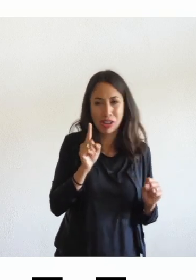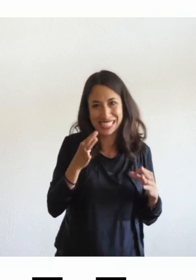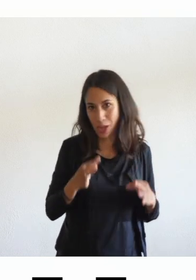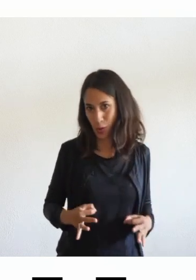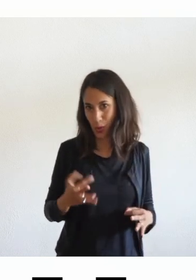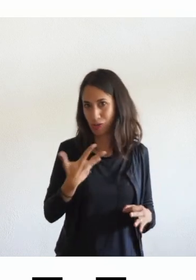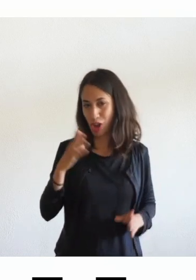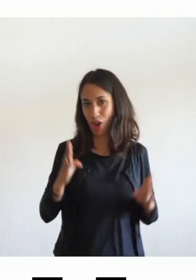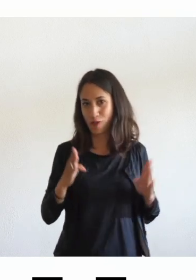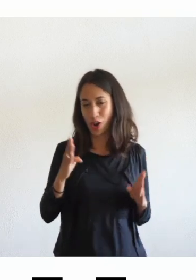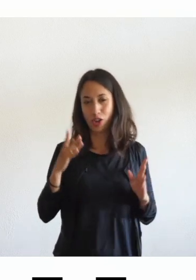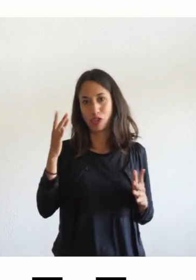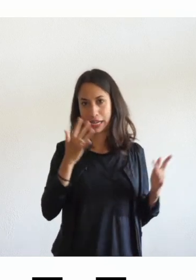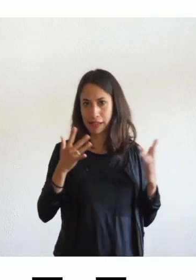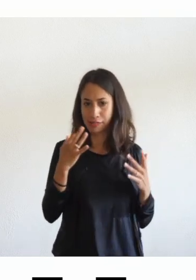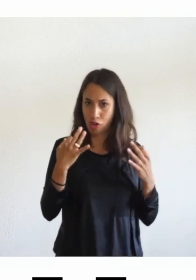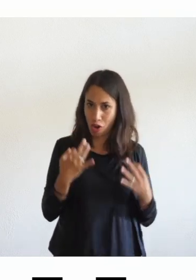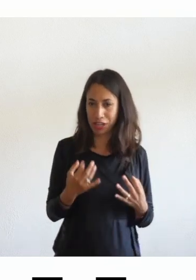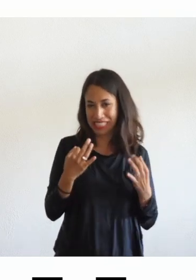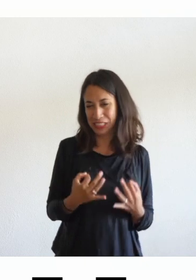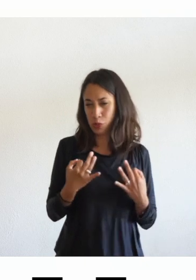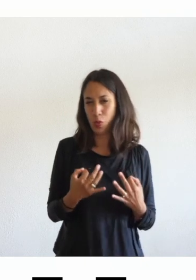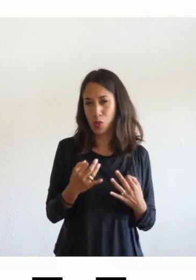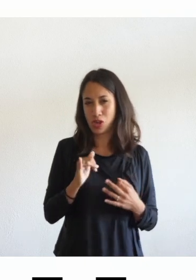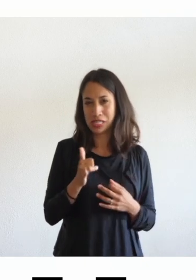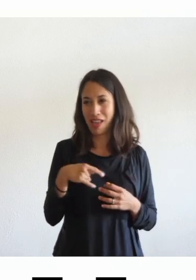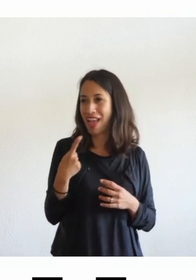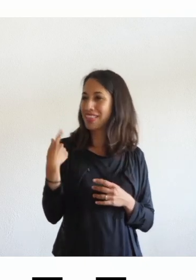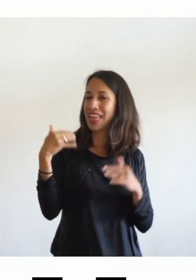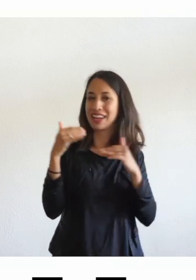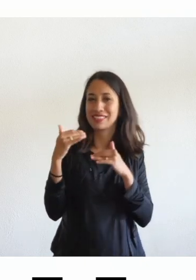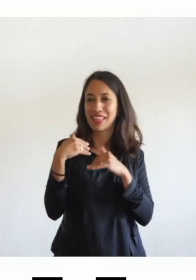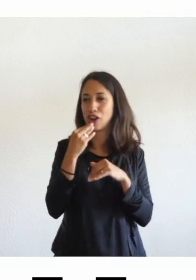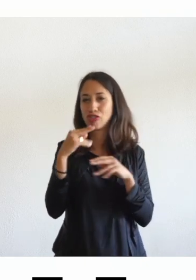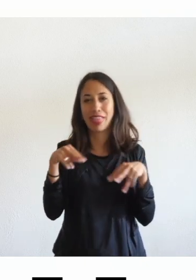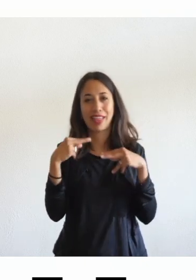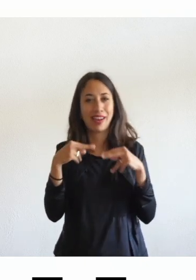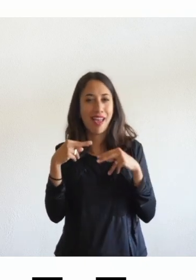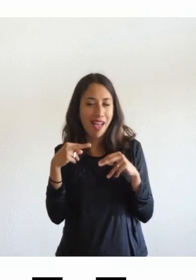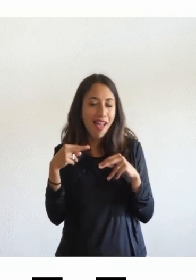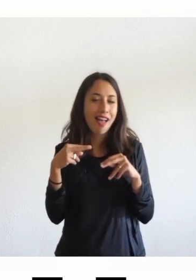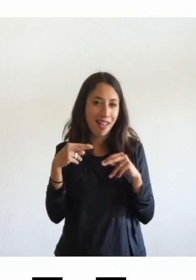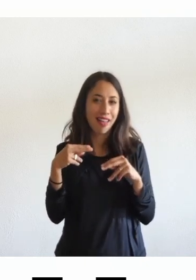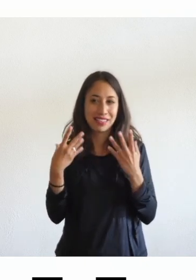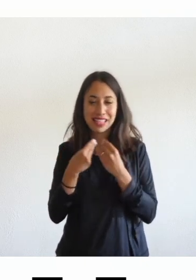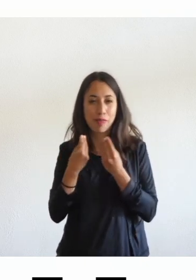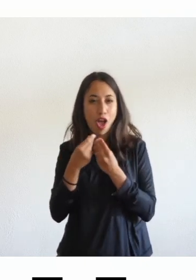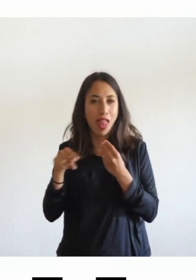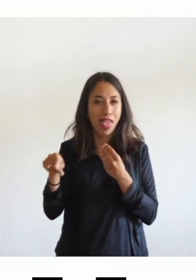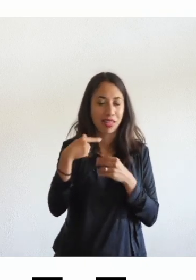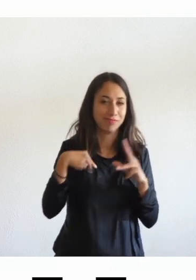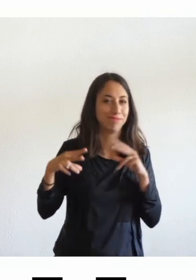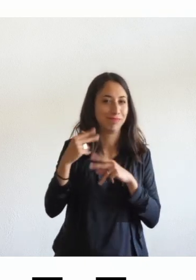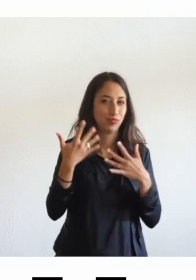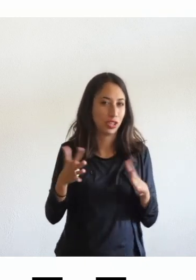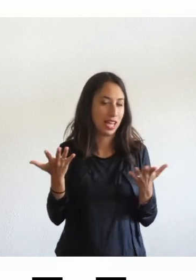spazi di riflessione ne parlavamo anche ieri sera a cena con altri colleghi ma se